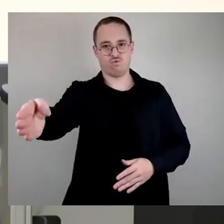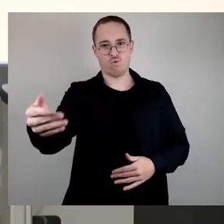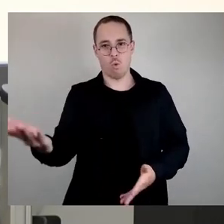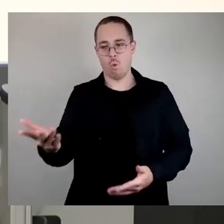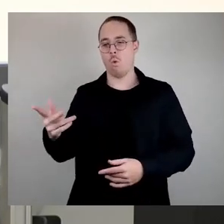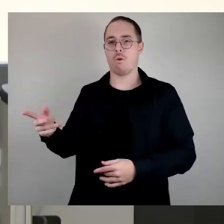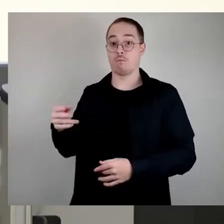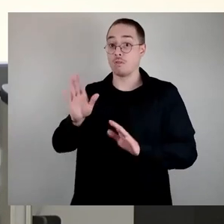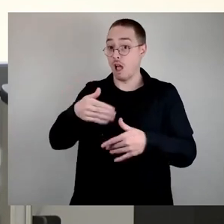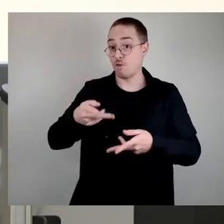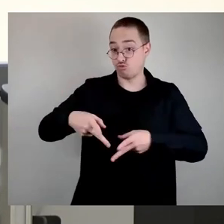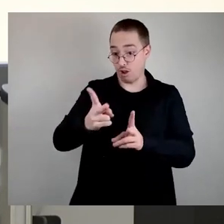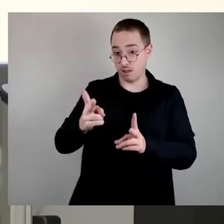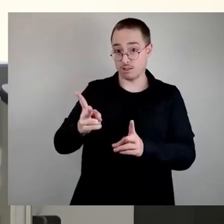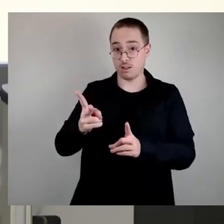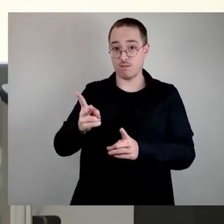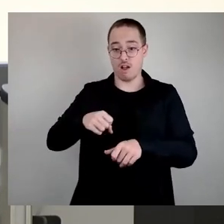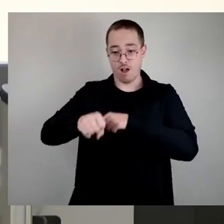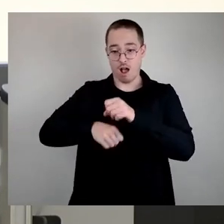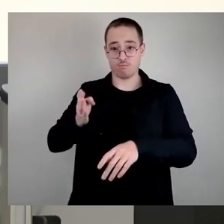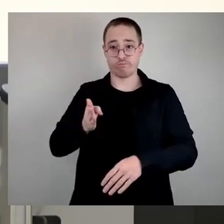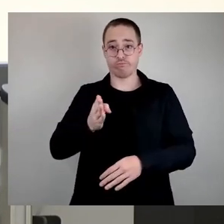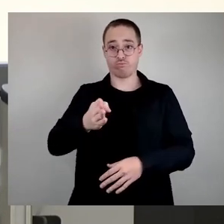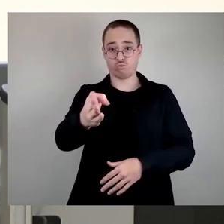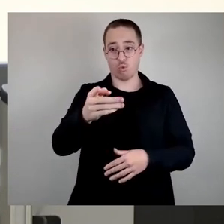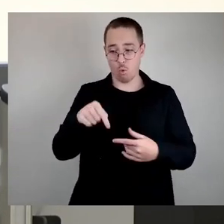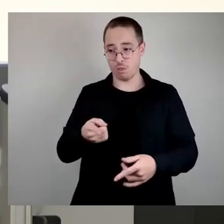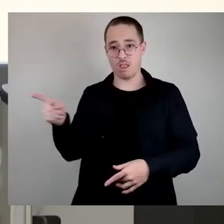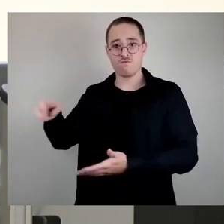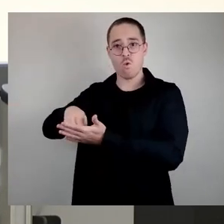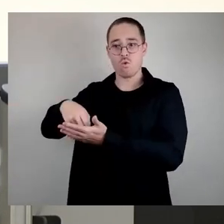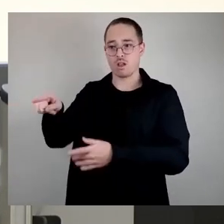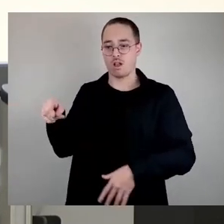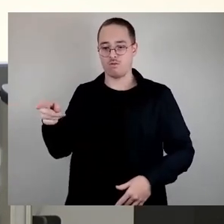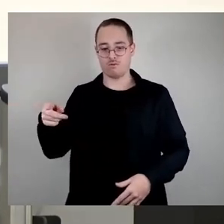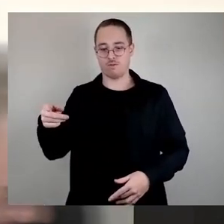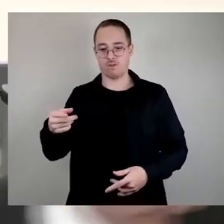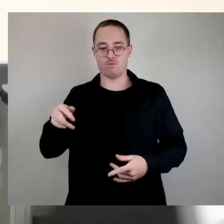dann natürlich noch den Radfahrer, der über den Bordstein geschossen kommt. Also die Konflikte werden größer, sie werden nicht kleiner.